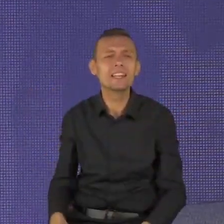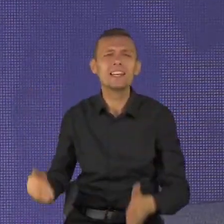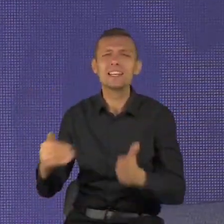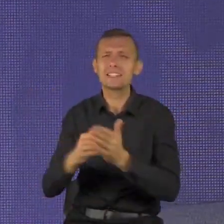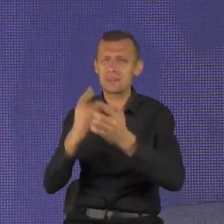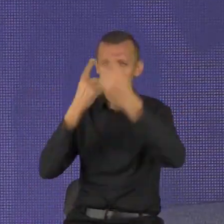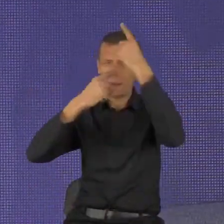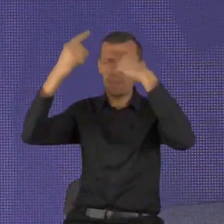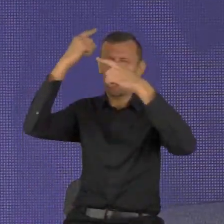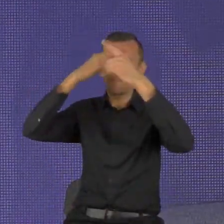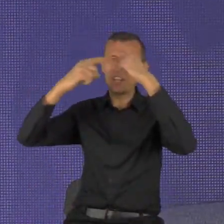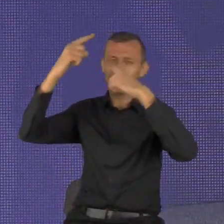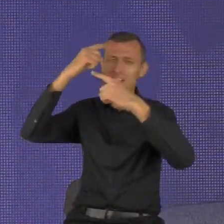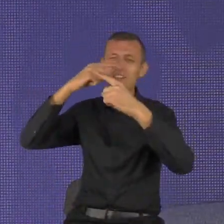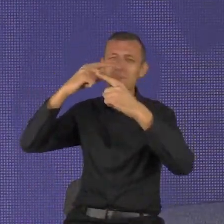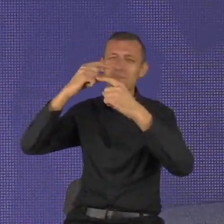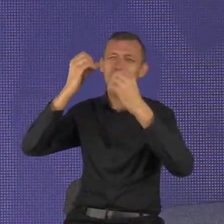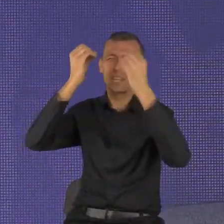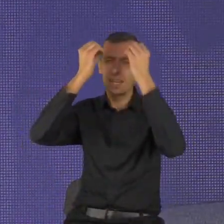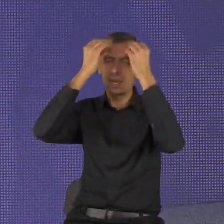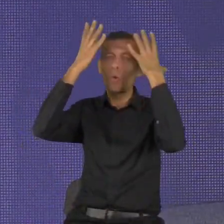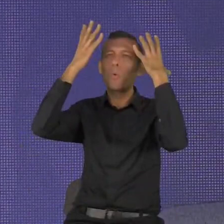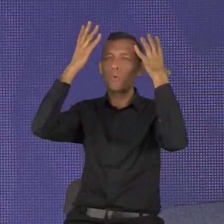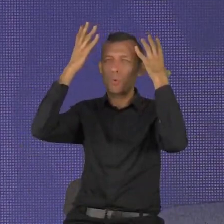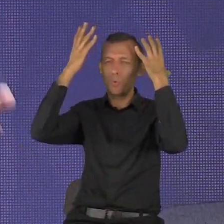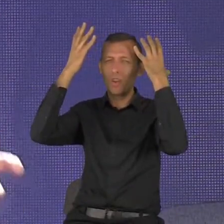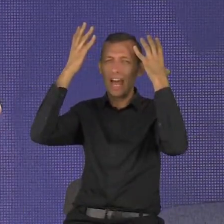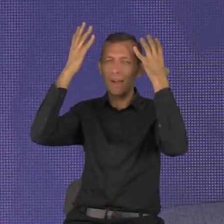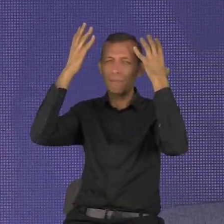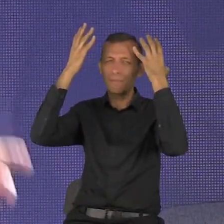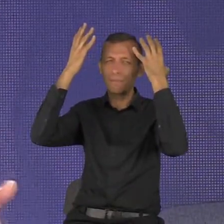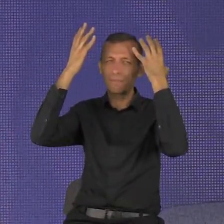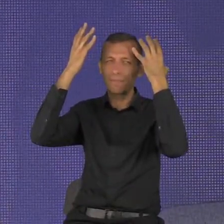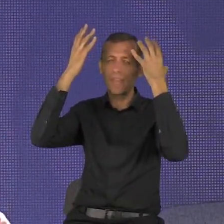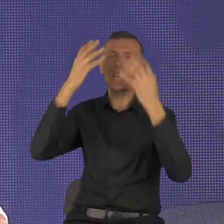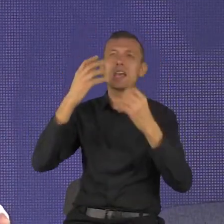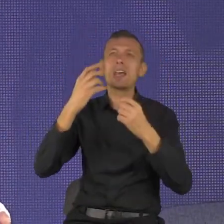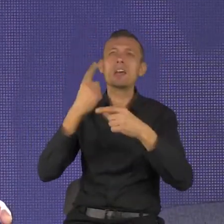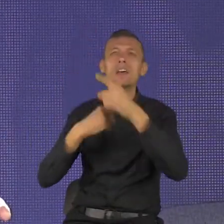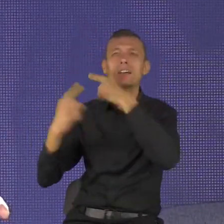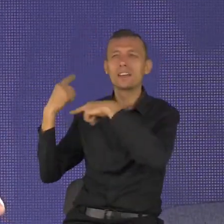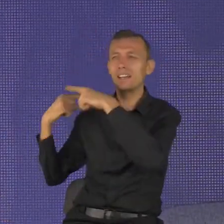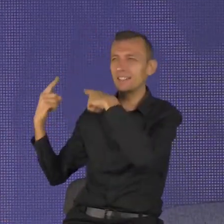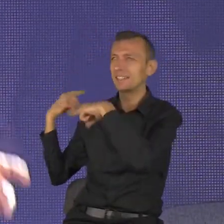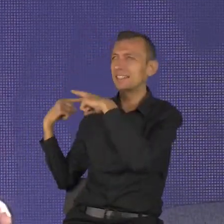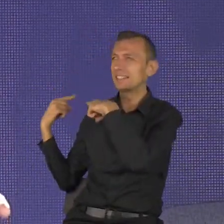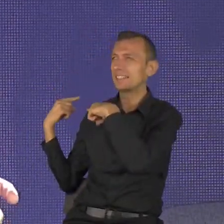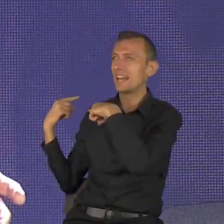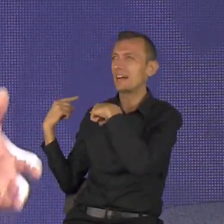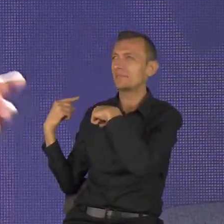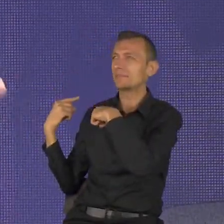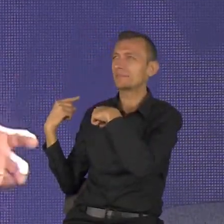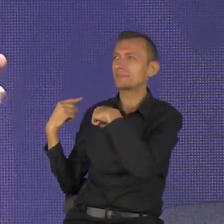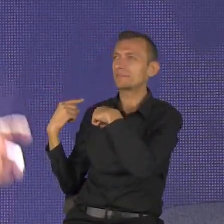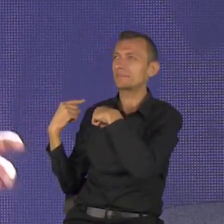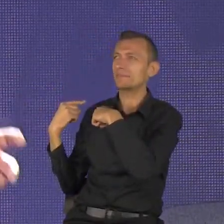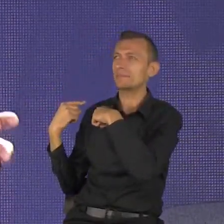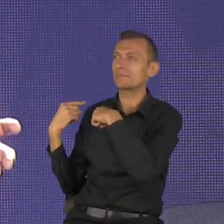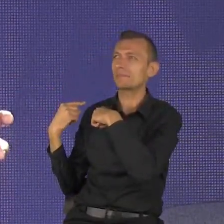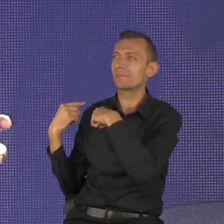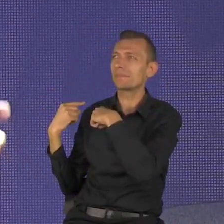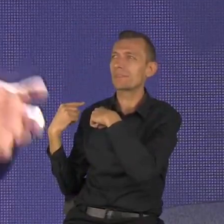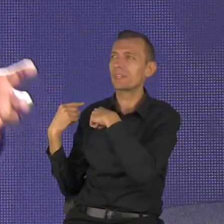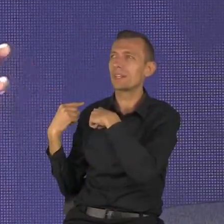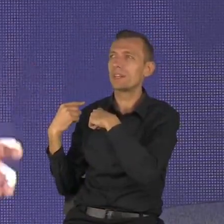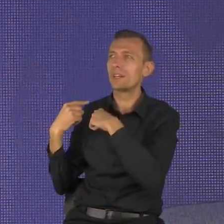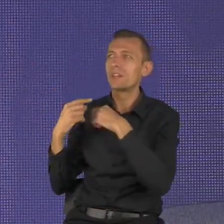kultury. Wiecie, nasza kultura wcisnęła nam kilka takich rzeczy, które stały się, choć są mitami,